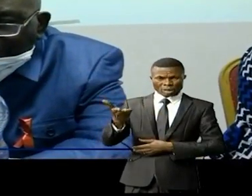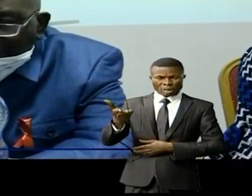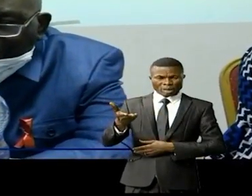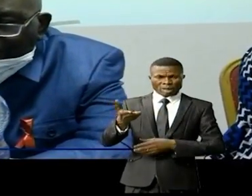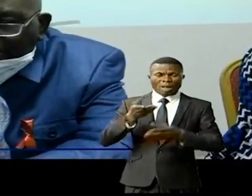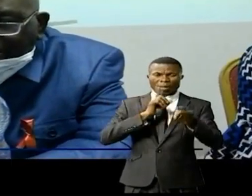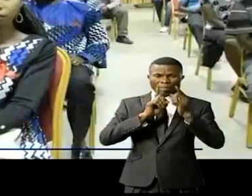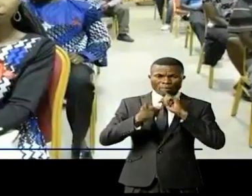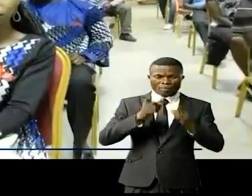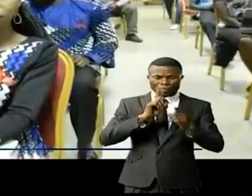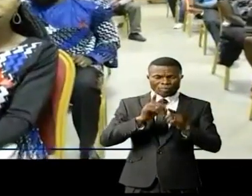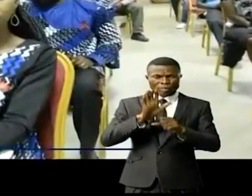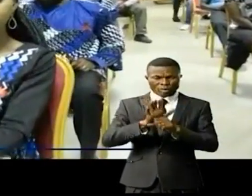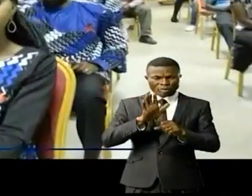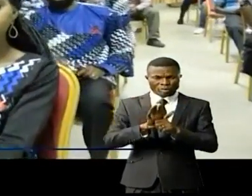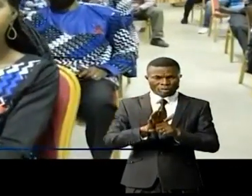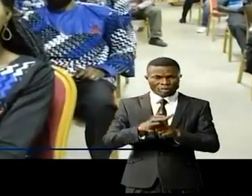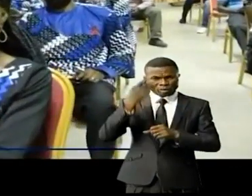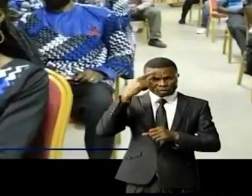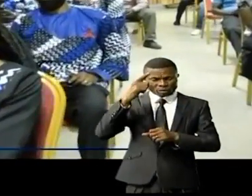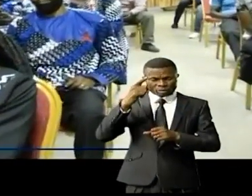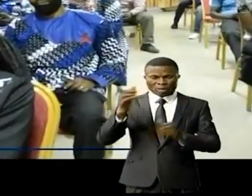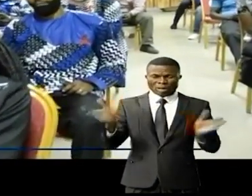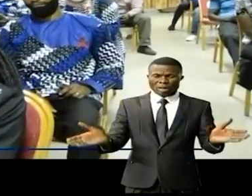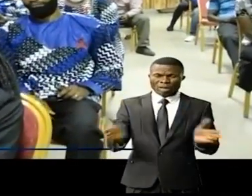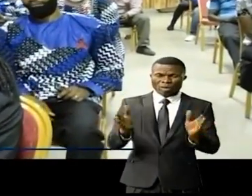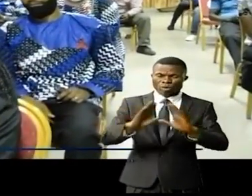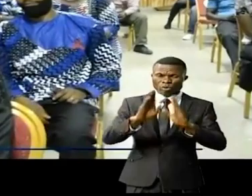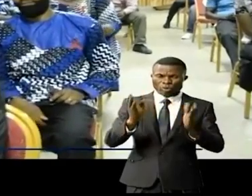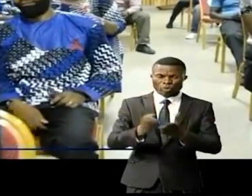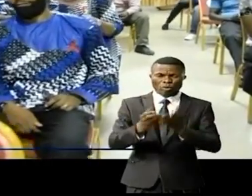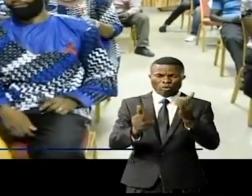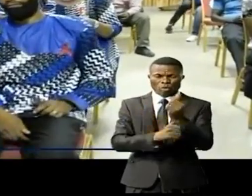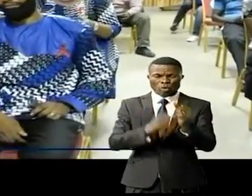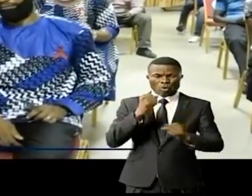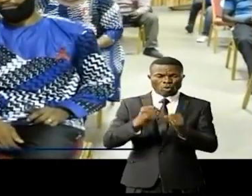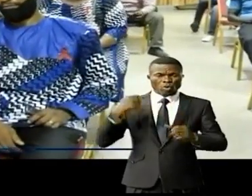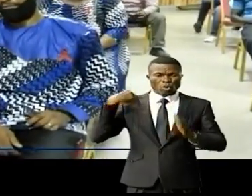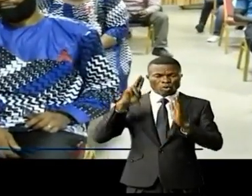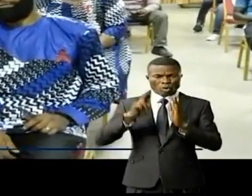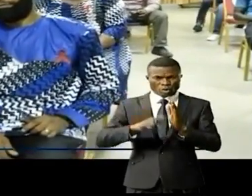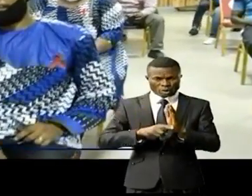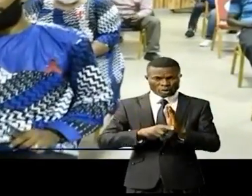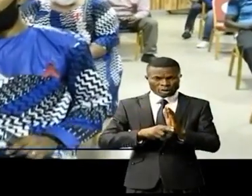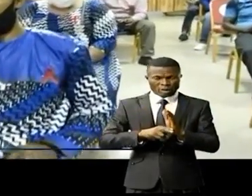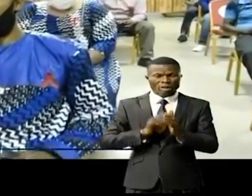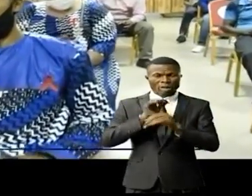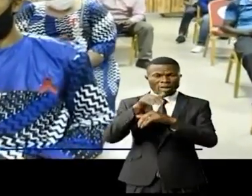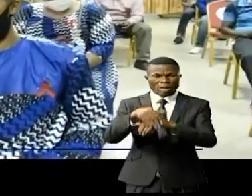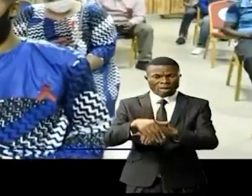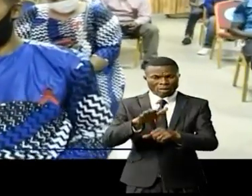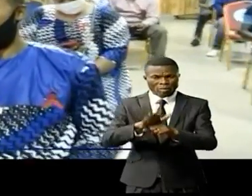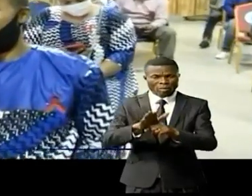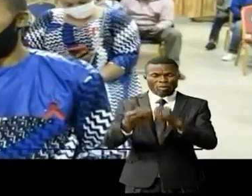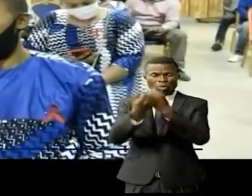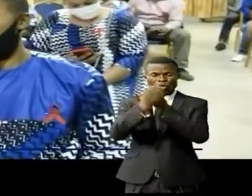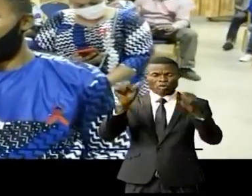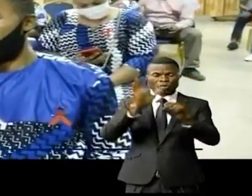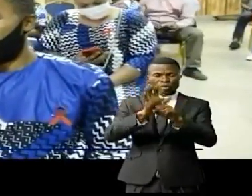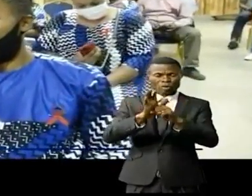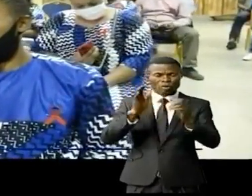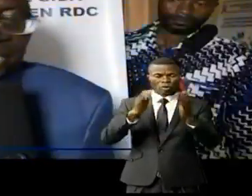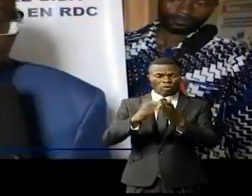eu des mots justes pour reconnaître les efforts du gouvernement quant à son appui dans les encadrements de la